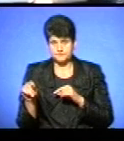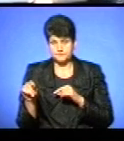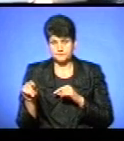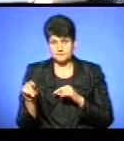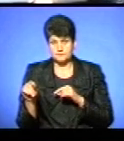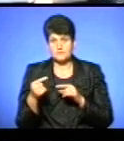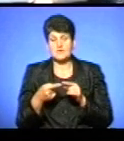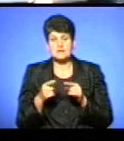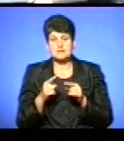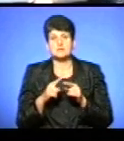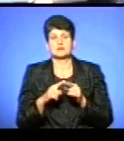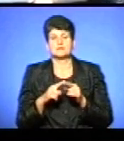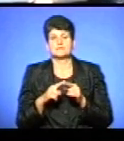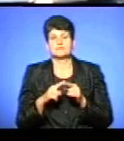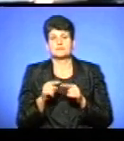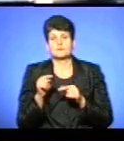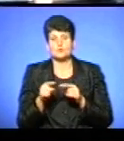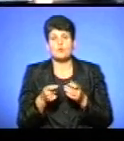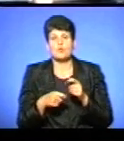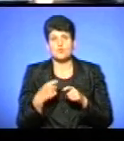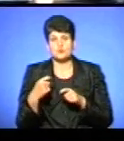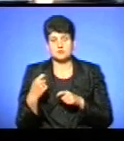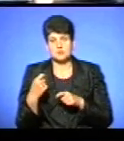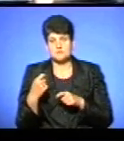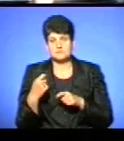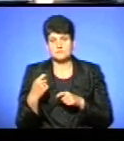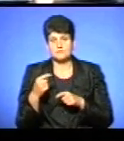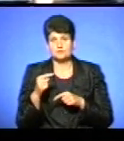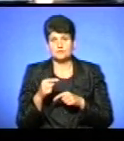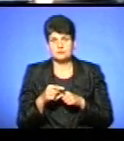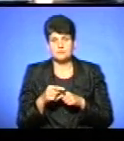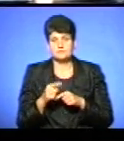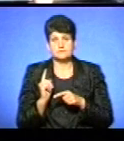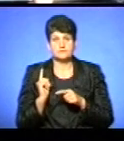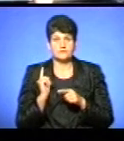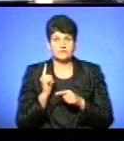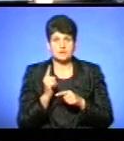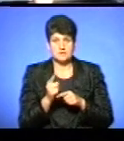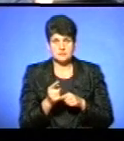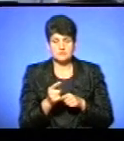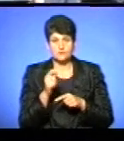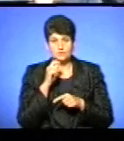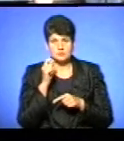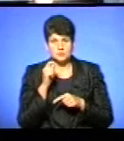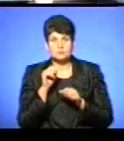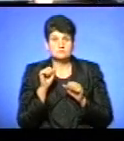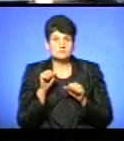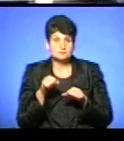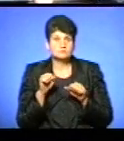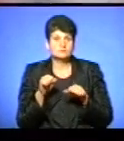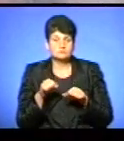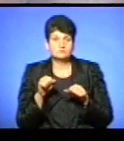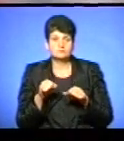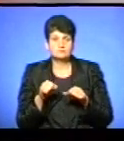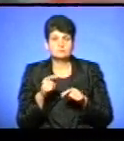цей штраф з цієї бази даних про адміністративні правопорушення, тоді при перетині в'їзді знову в Україну, можливо, навіть буде,